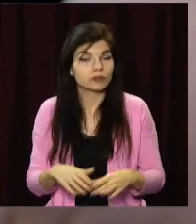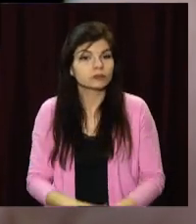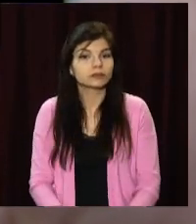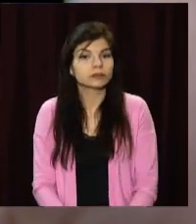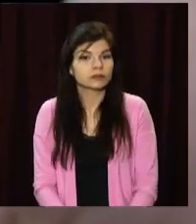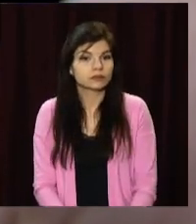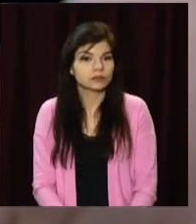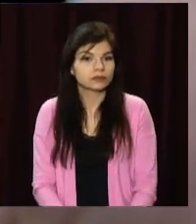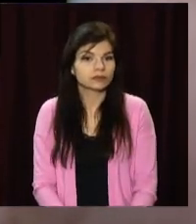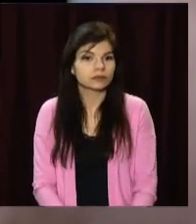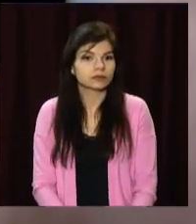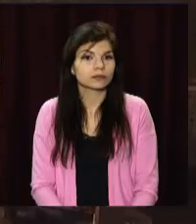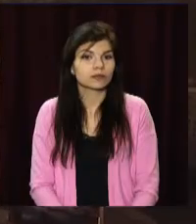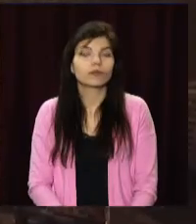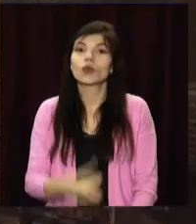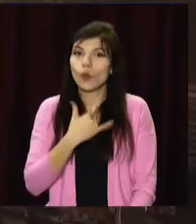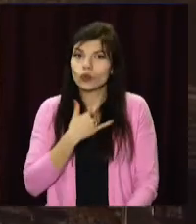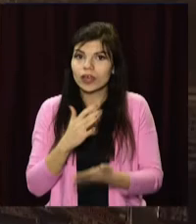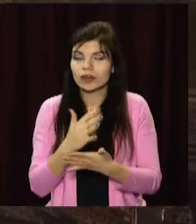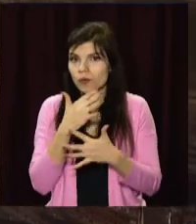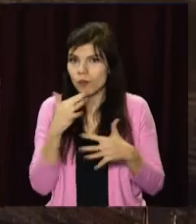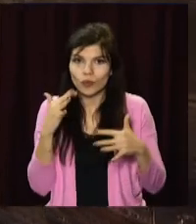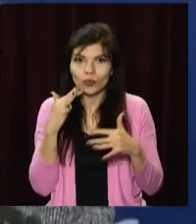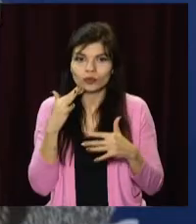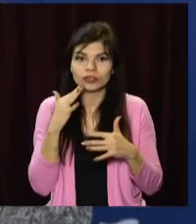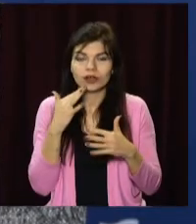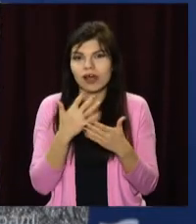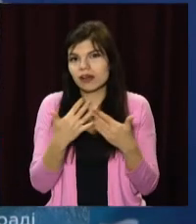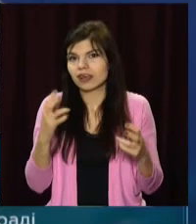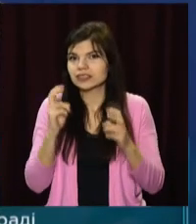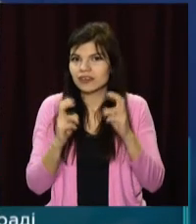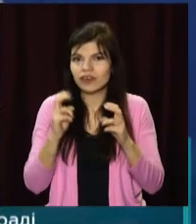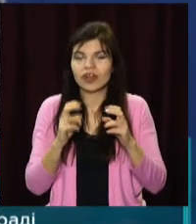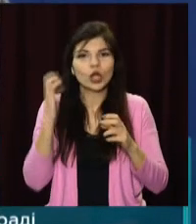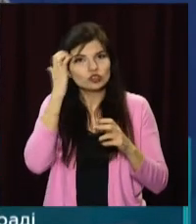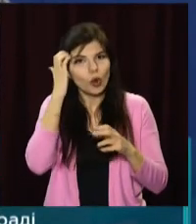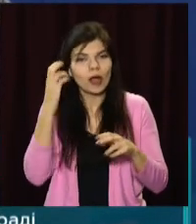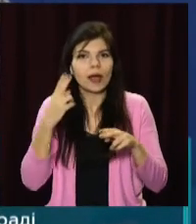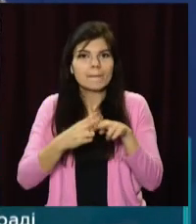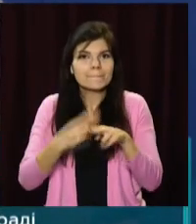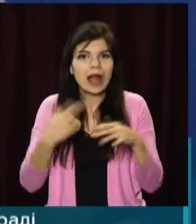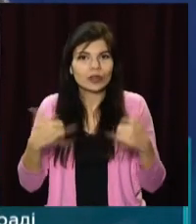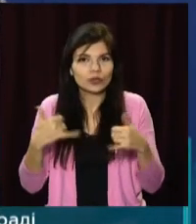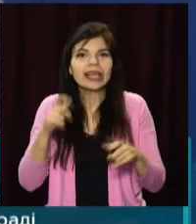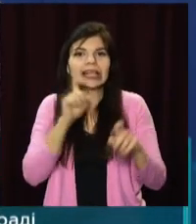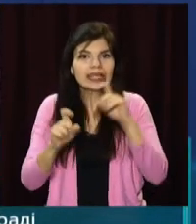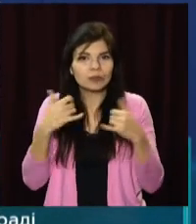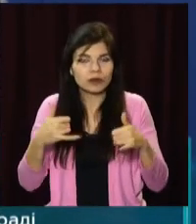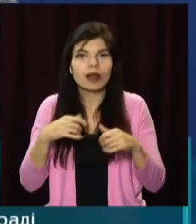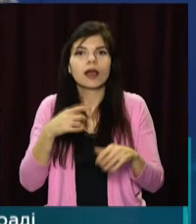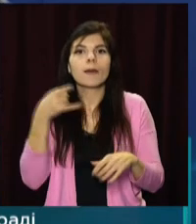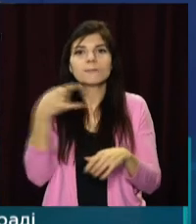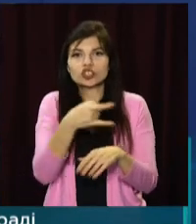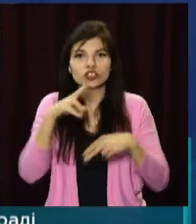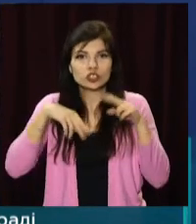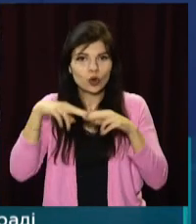Вже наступної сесії проєкт розглянуть депутати Дніпровської міськради. У нас є багато підприємств, чорної металургії,